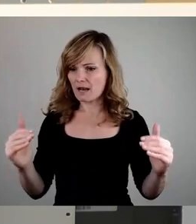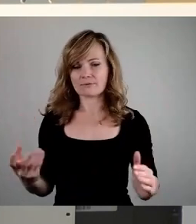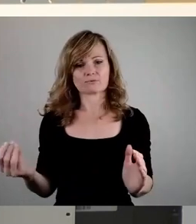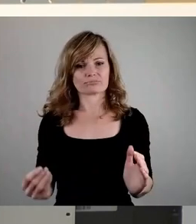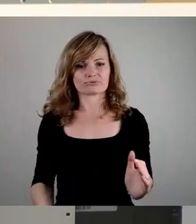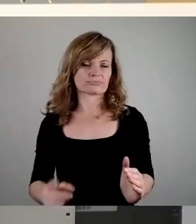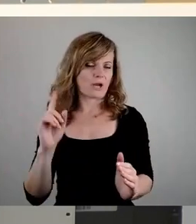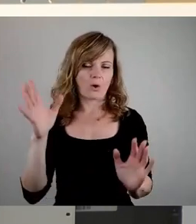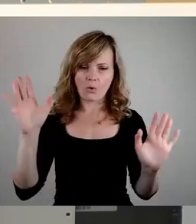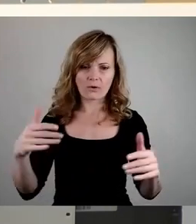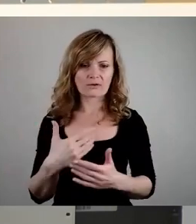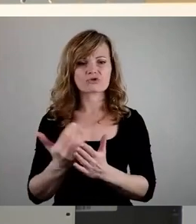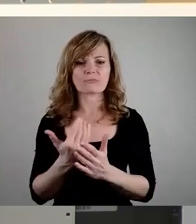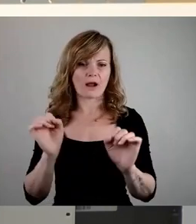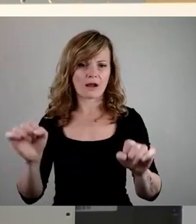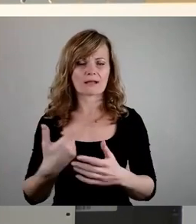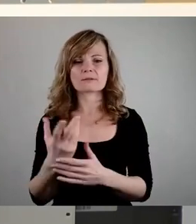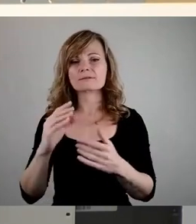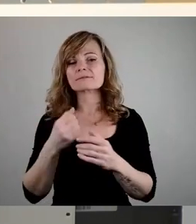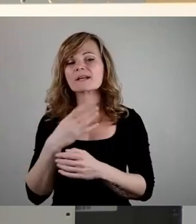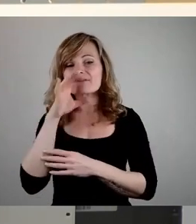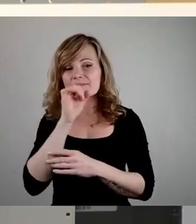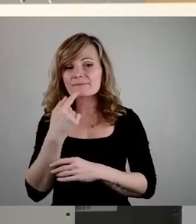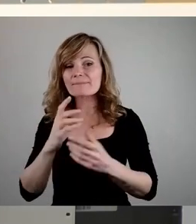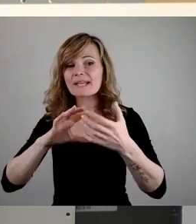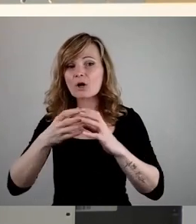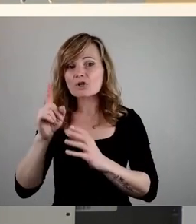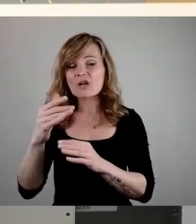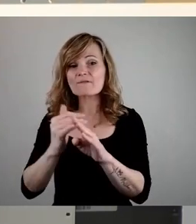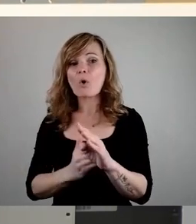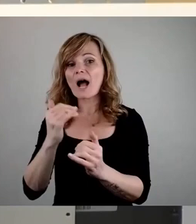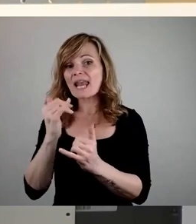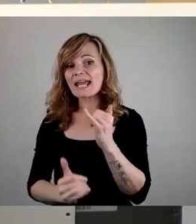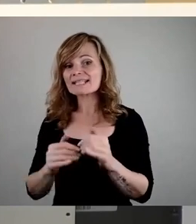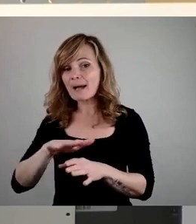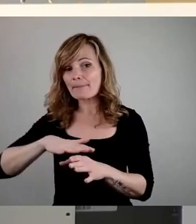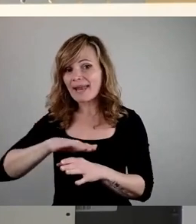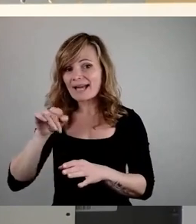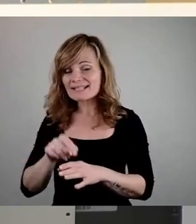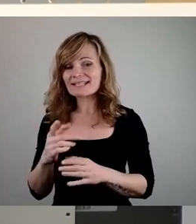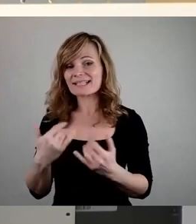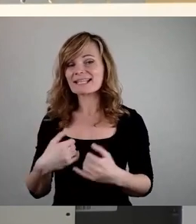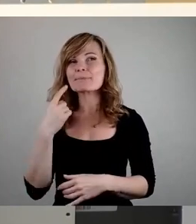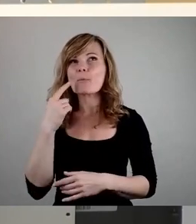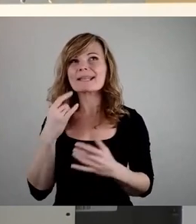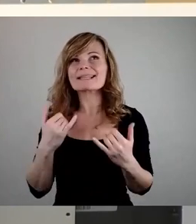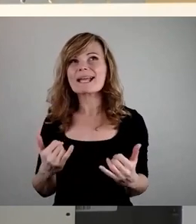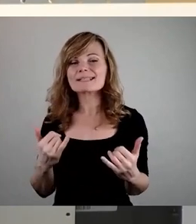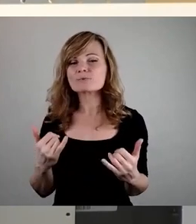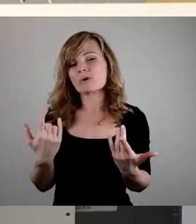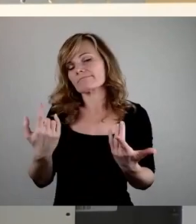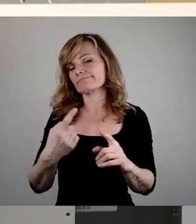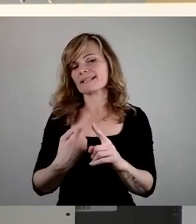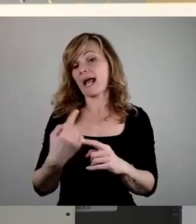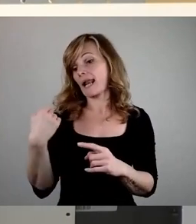liegen und verrate Ihnen, das Geheimnis Klotsche liegt da auf dem vorletzten Platz unserer Stadtbezirke mit im Moment, oder eben in Zahlen des letzten